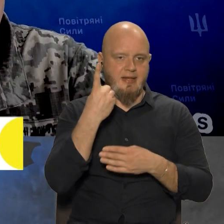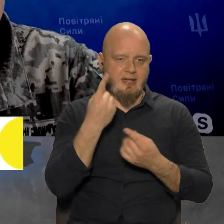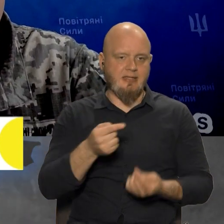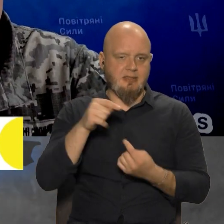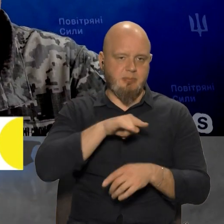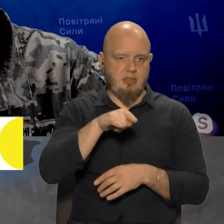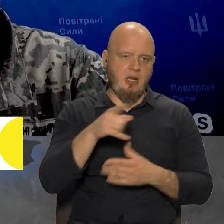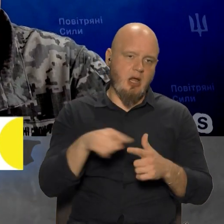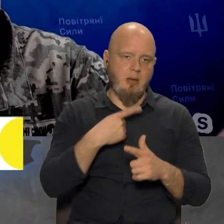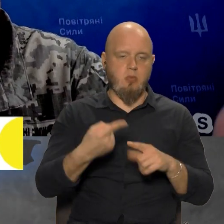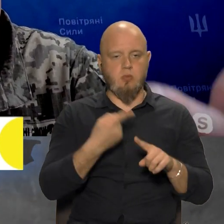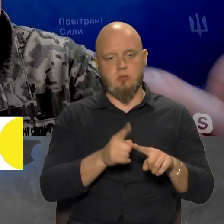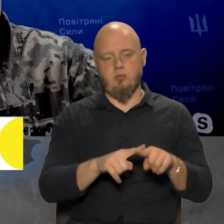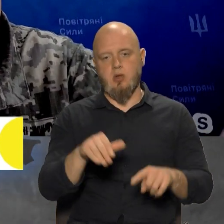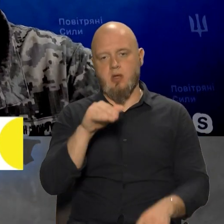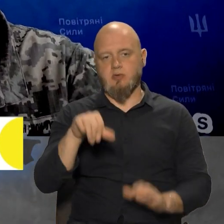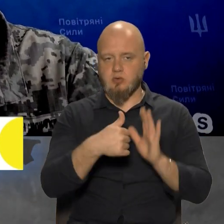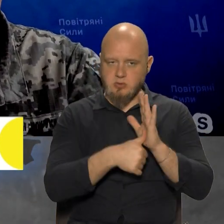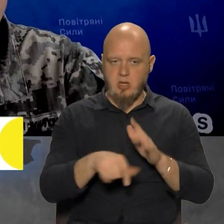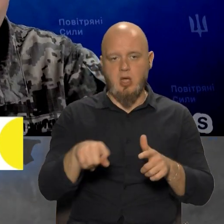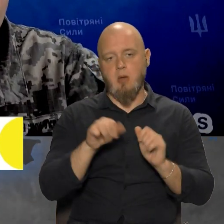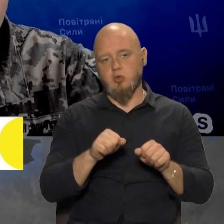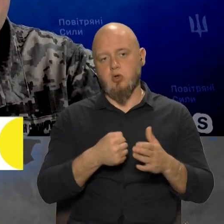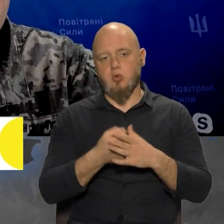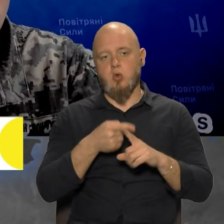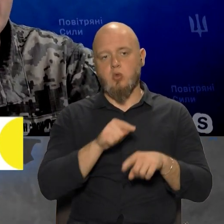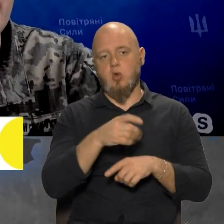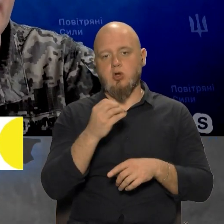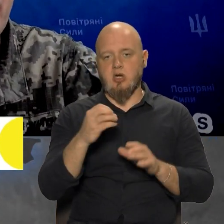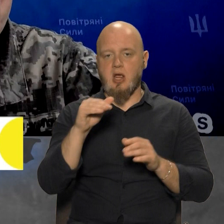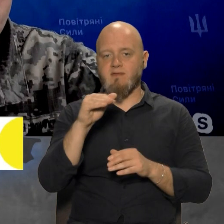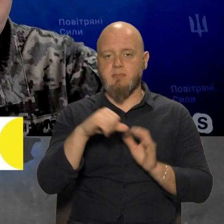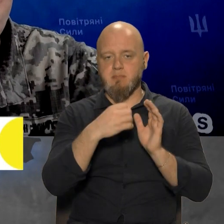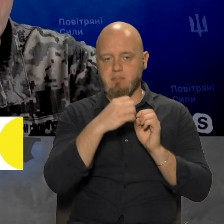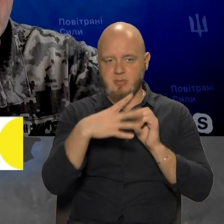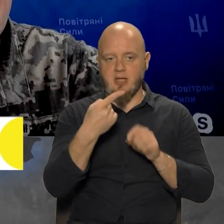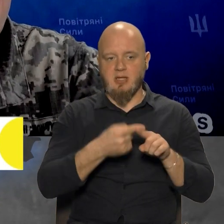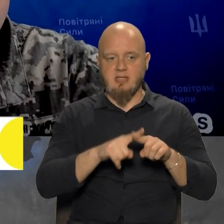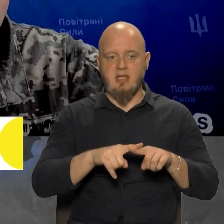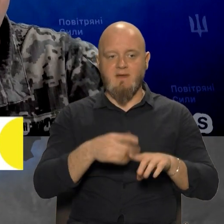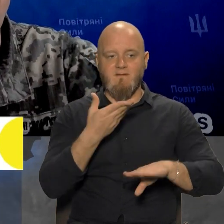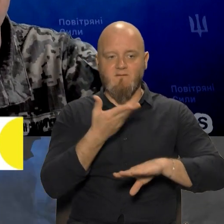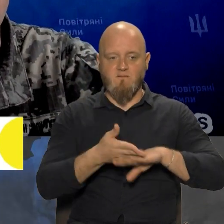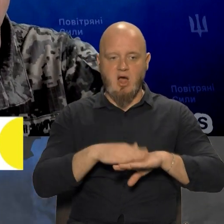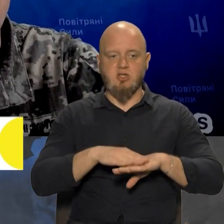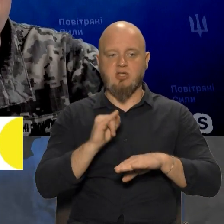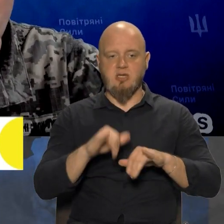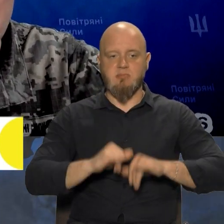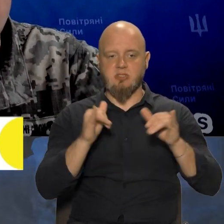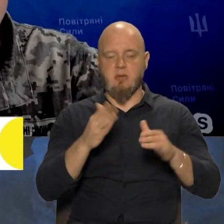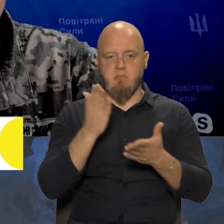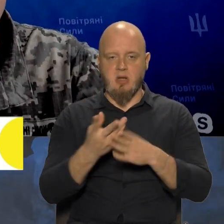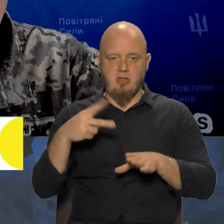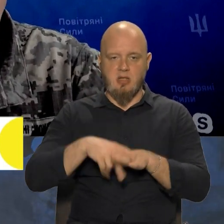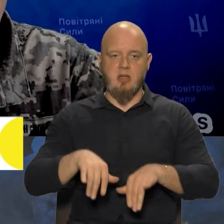літака, або що «Ф-16». А можна до нього ще й «Ф-15», бо цей важчий, більше має навантаження і так далі. Більше